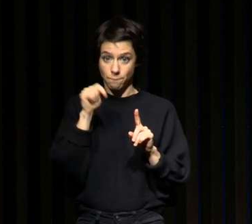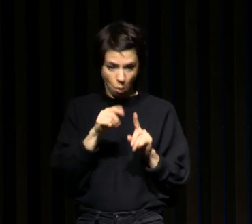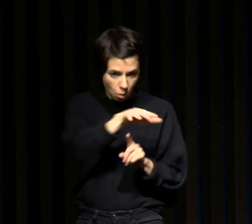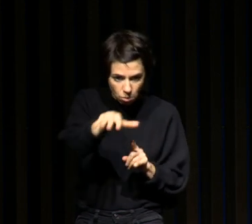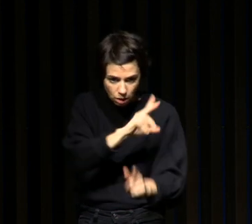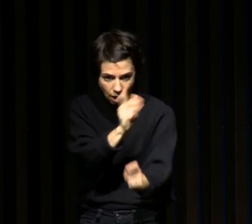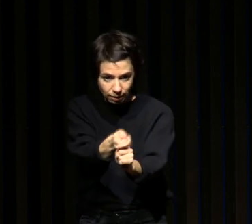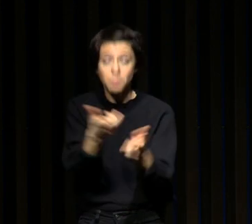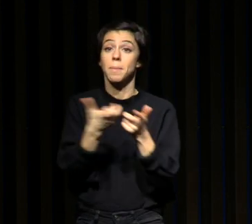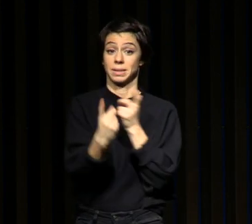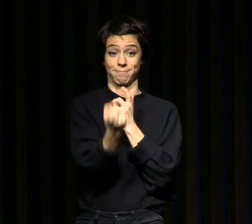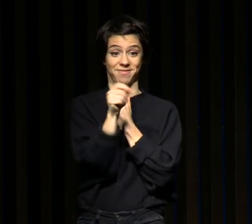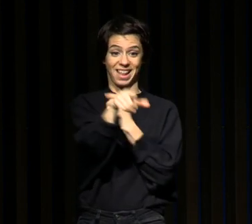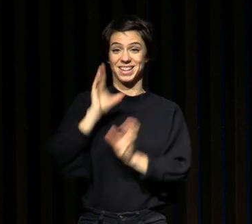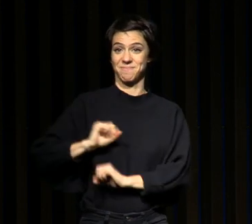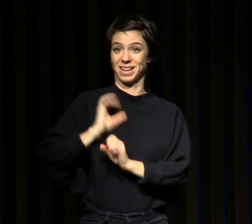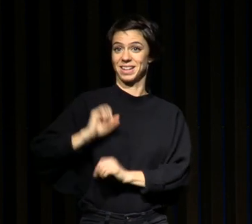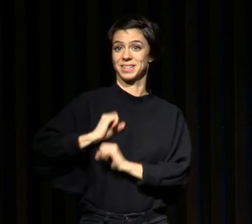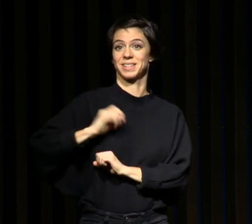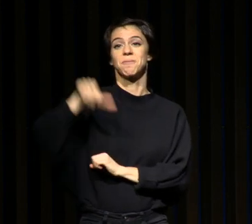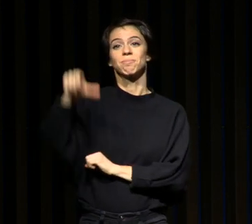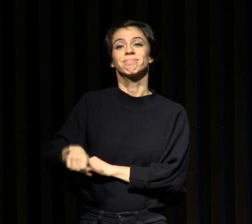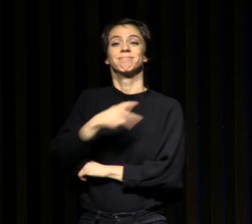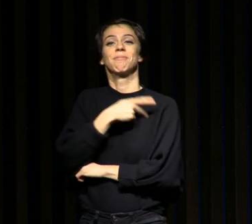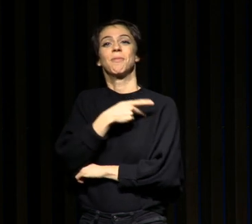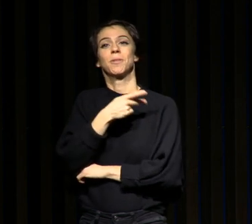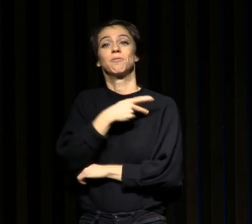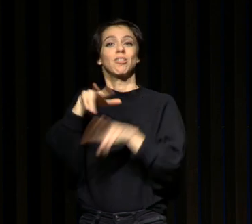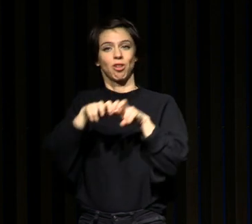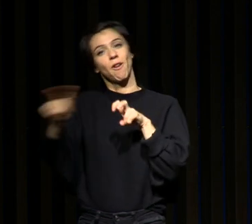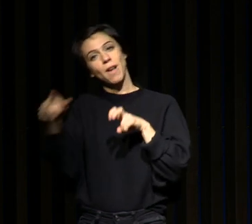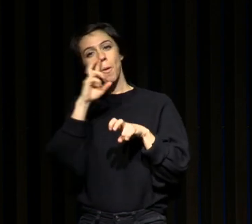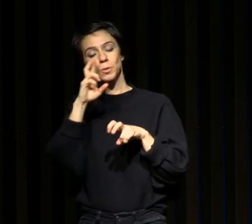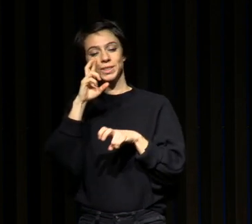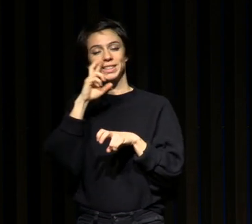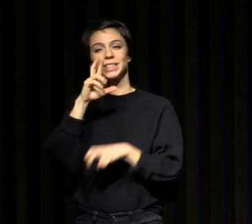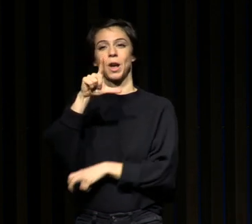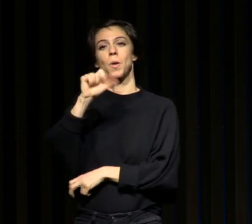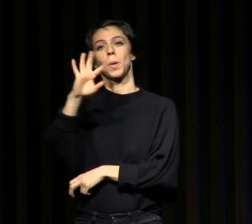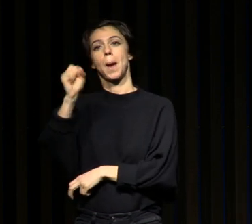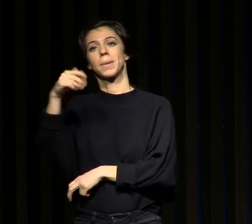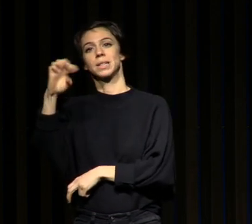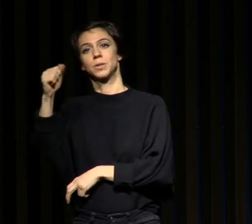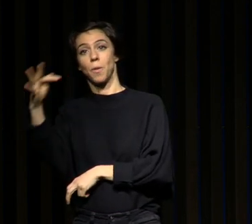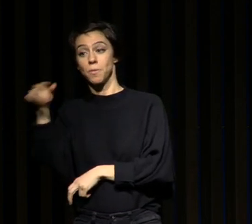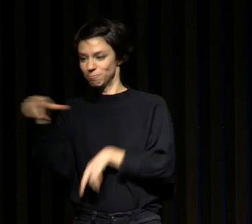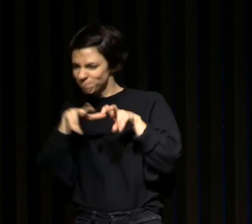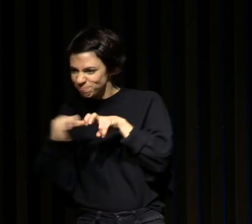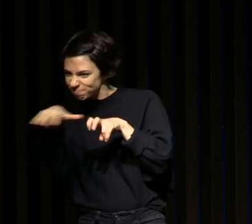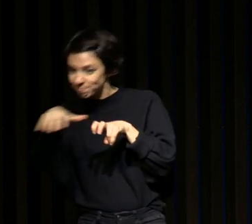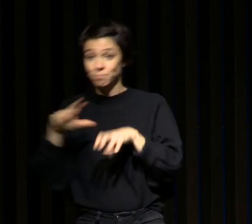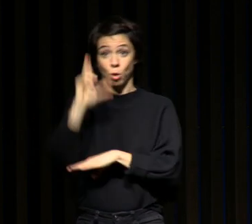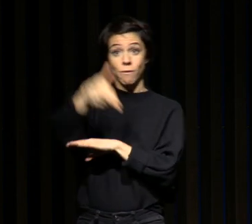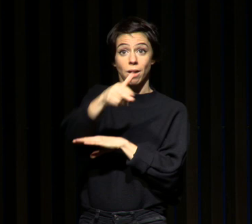russe qui s'appelle Mukhametov, où il s'est amusé à enregistrer le sommeil des dauphins, parce qu'il constatait qu'à certaines périodes